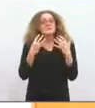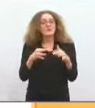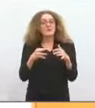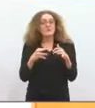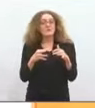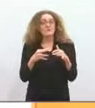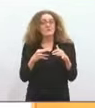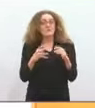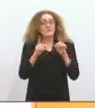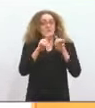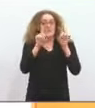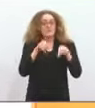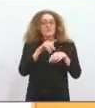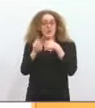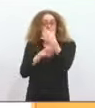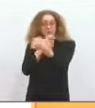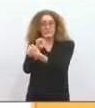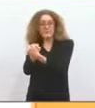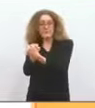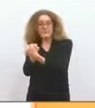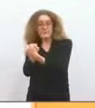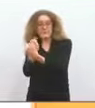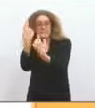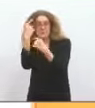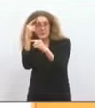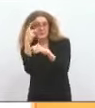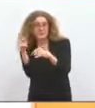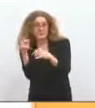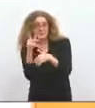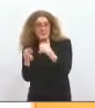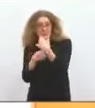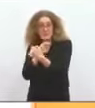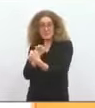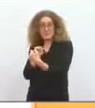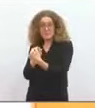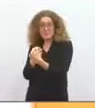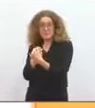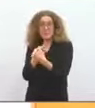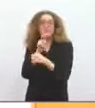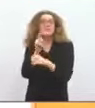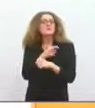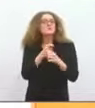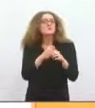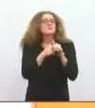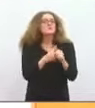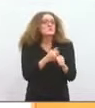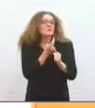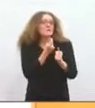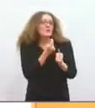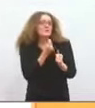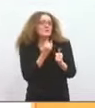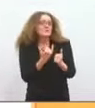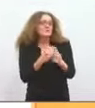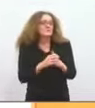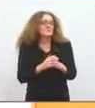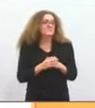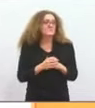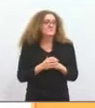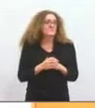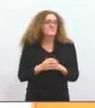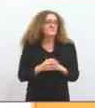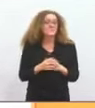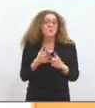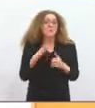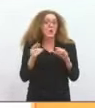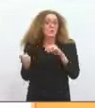répondent à cette attente ou qui tentent de répondre partiellement à cette attente dans la mesure de nos moyens. C'est le débat qui a lieu à